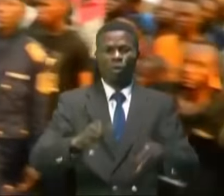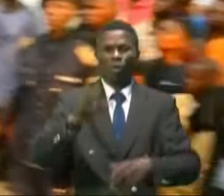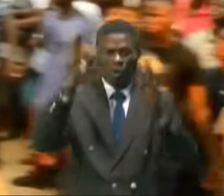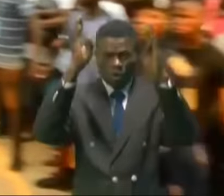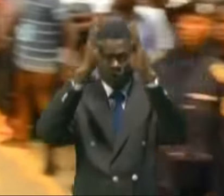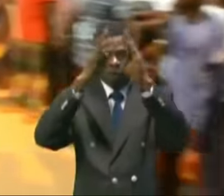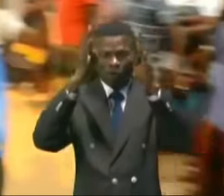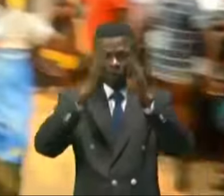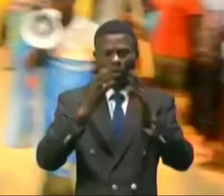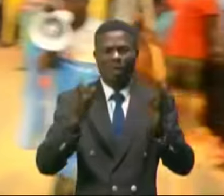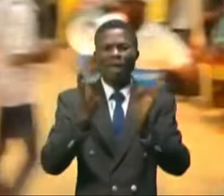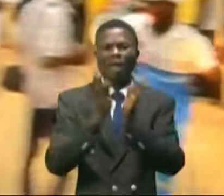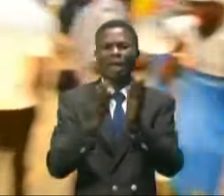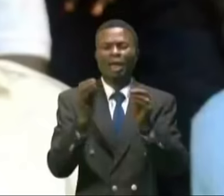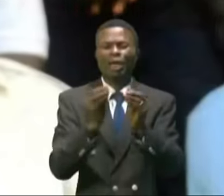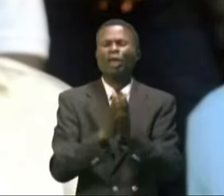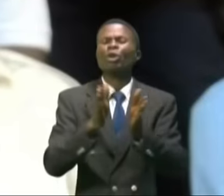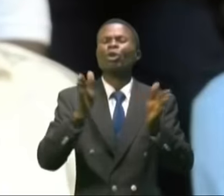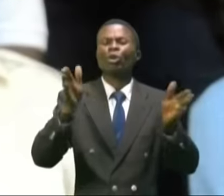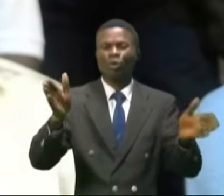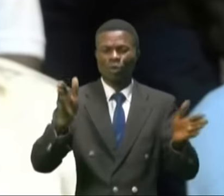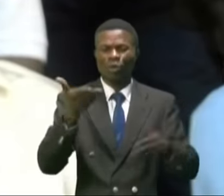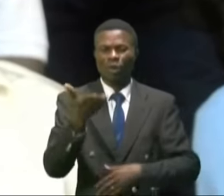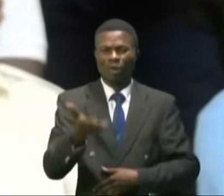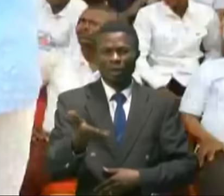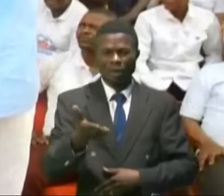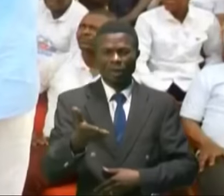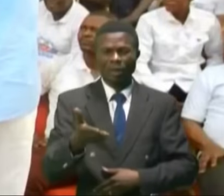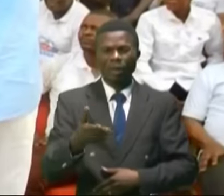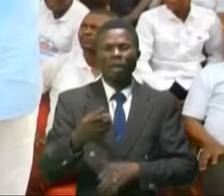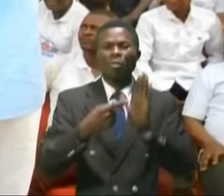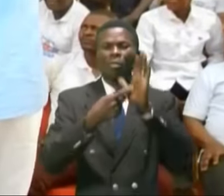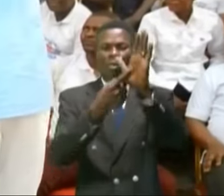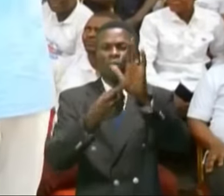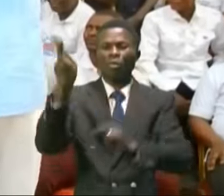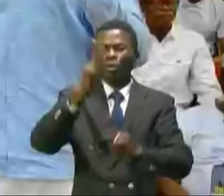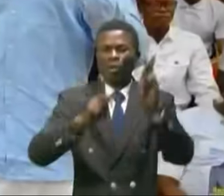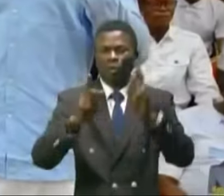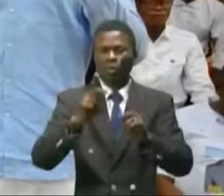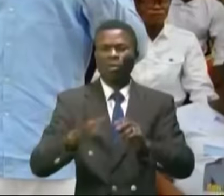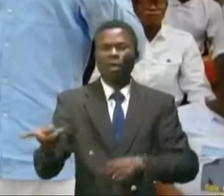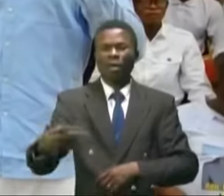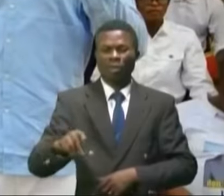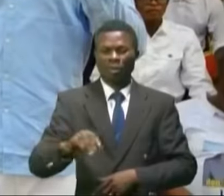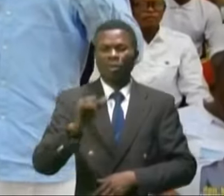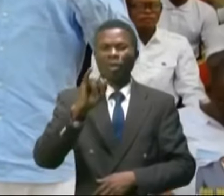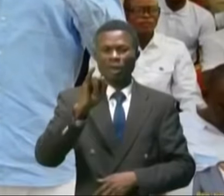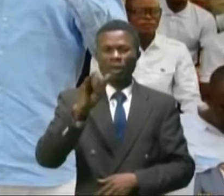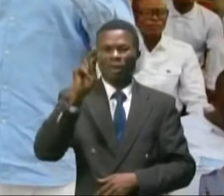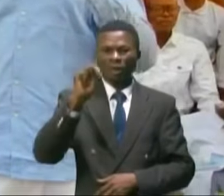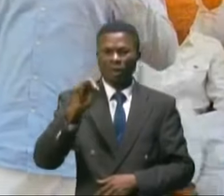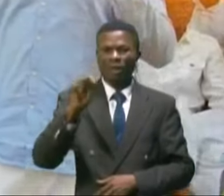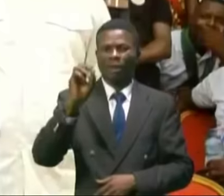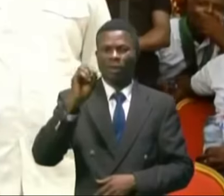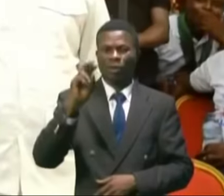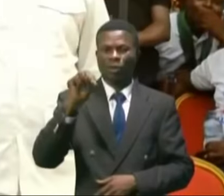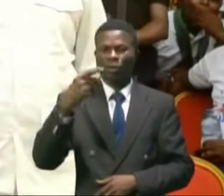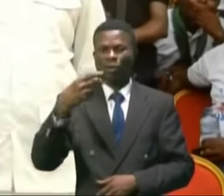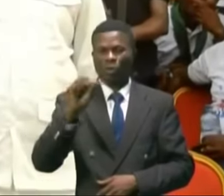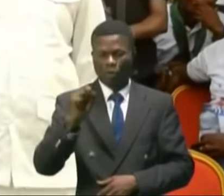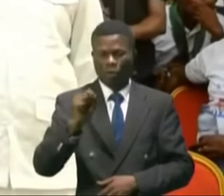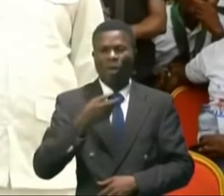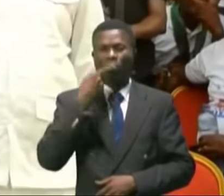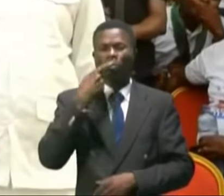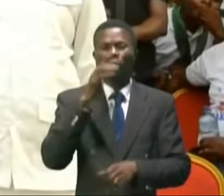où un rassemblement a été prévu pour le présenter à la population inongoise. Nkoso Kévin, il est bon, s'est